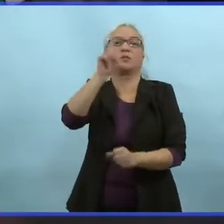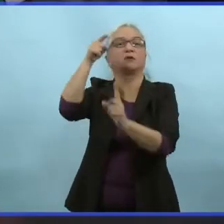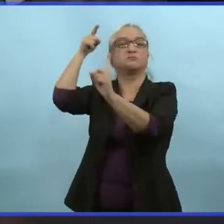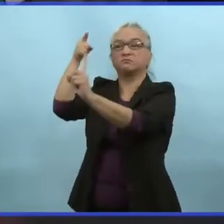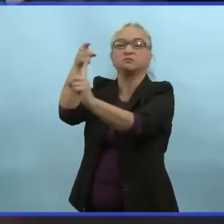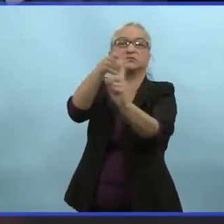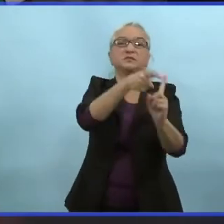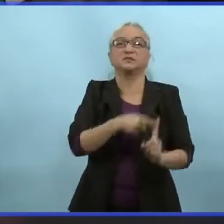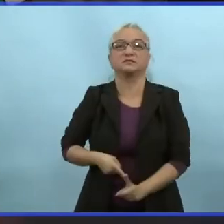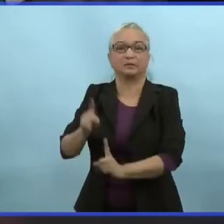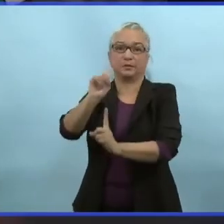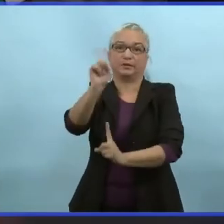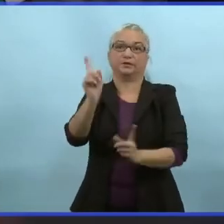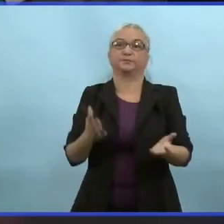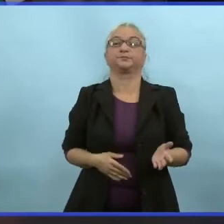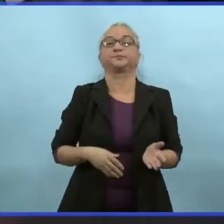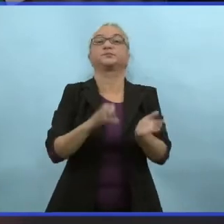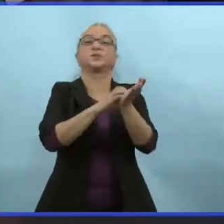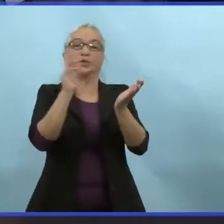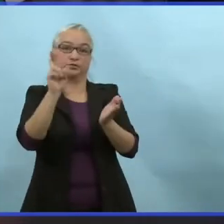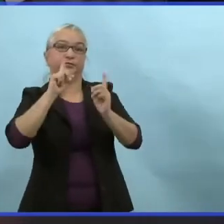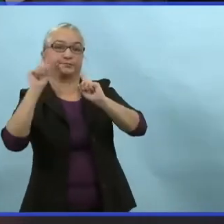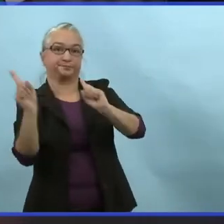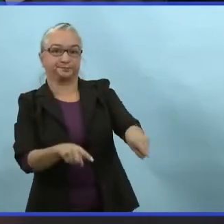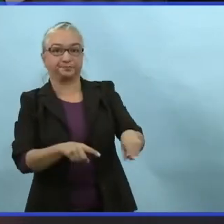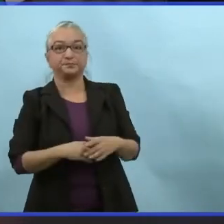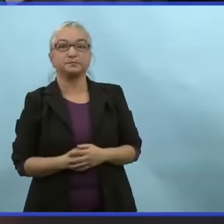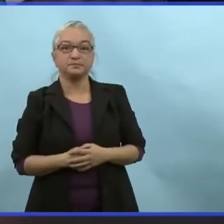Oui. On voit toujours